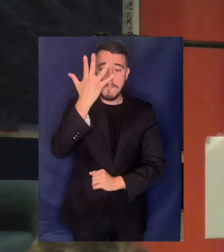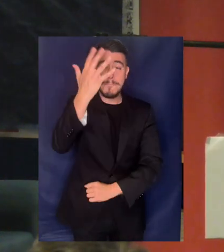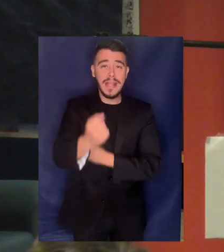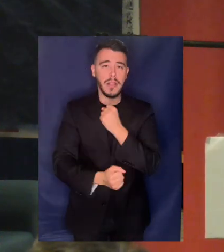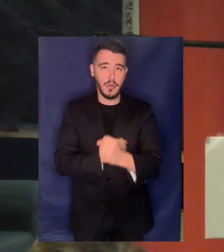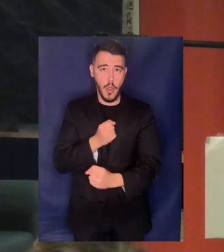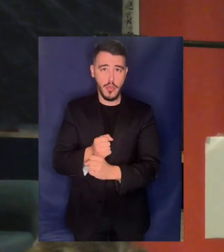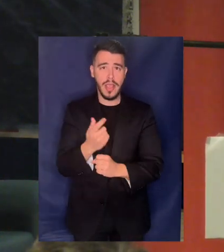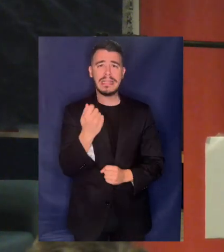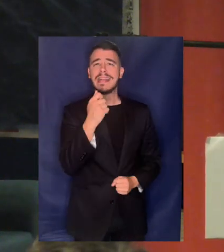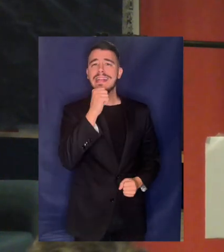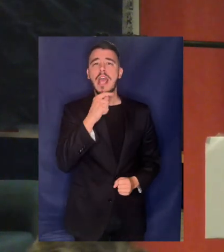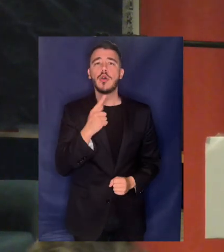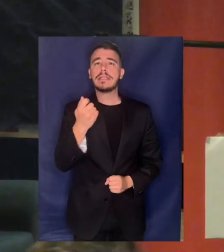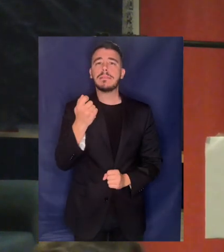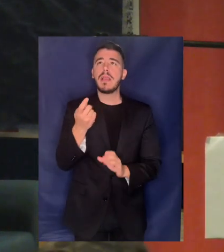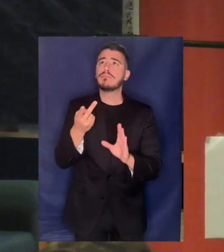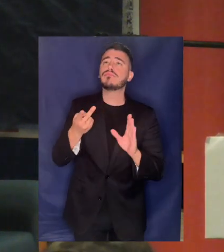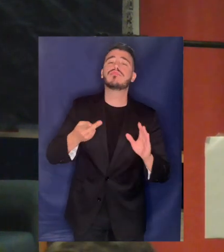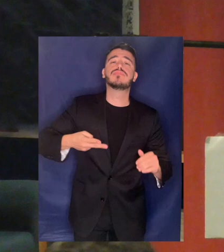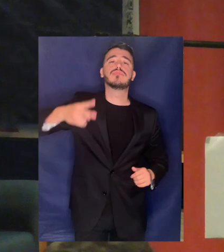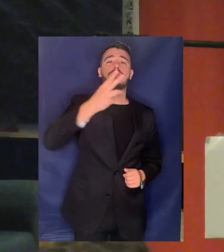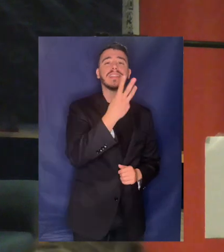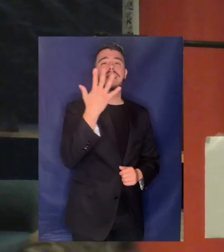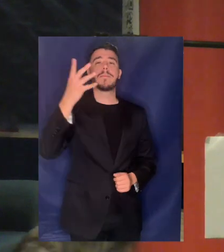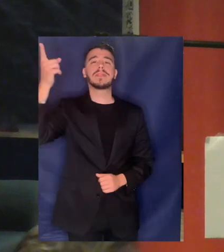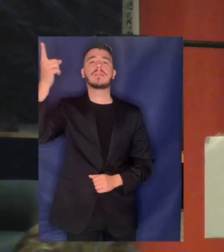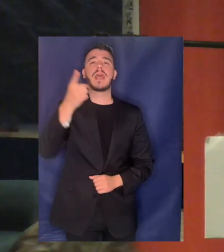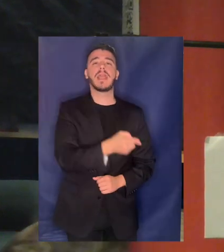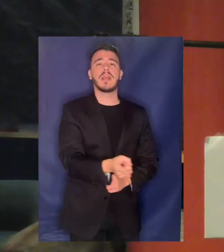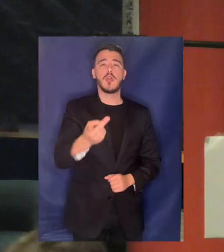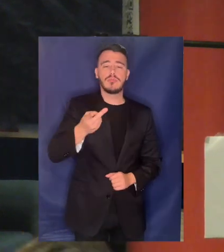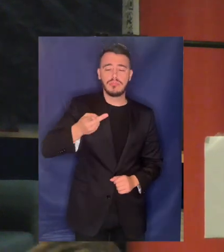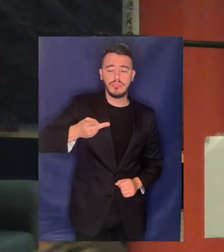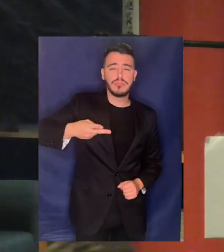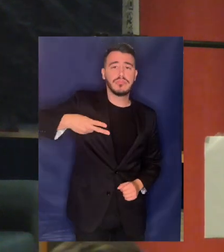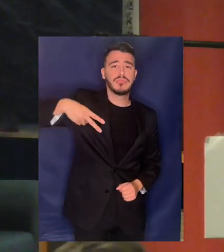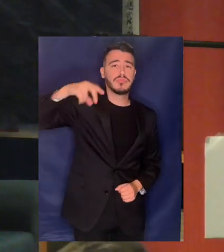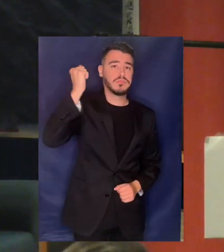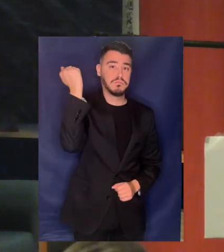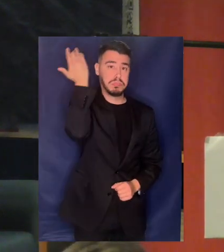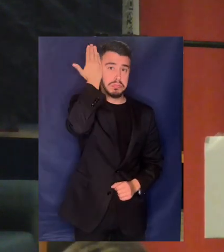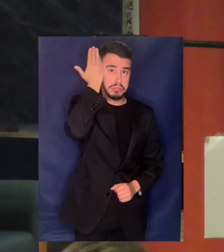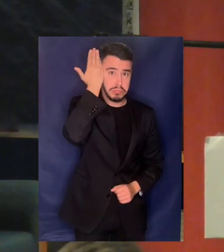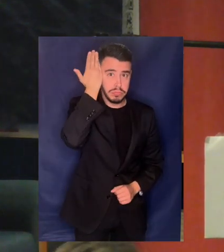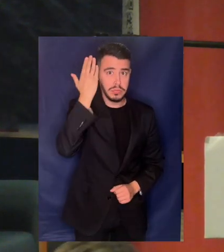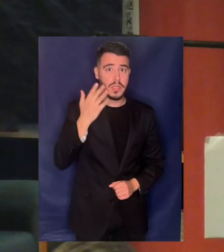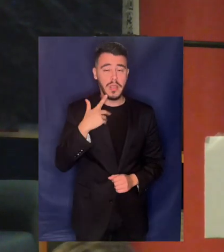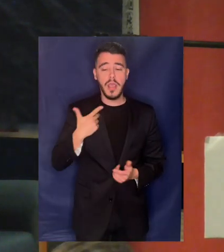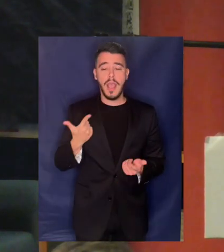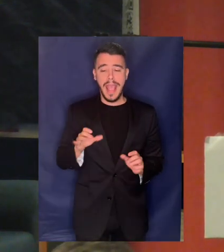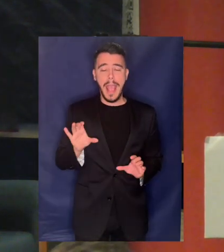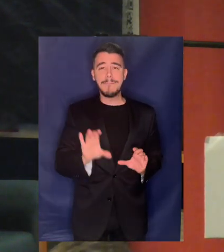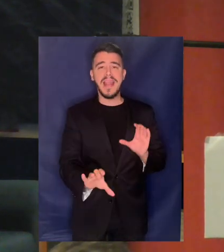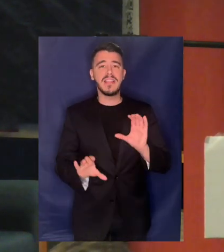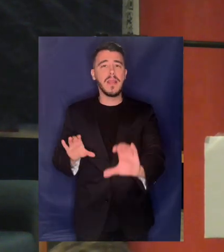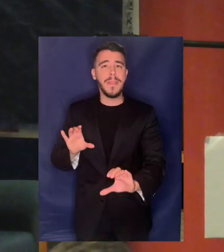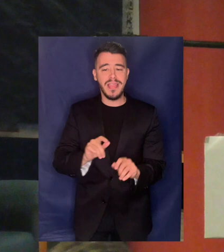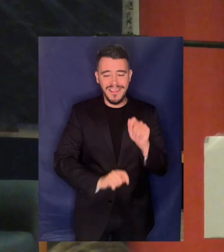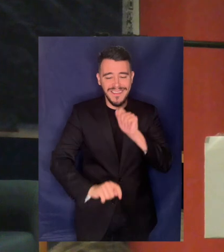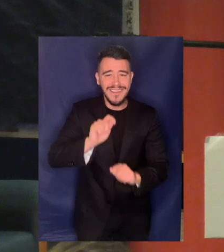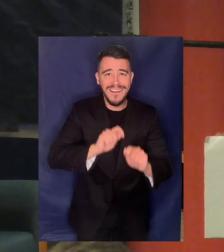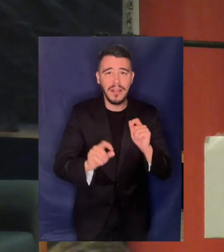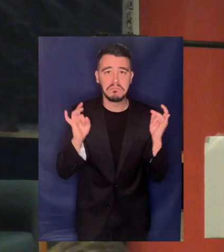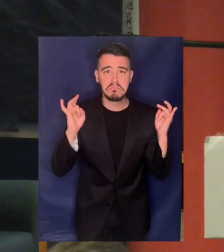όπου οι τιμές του νερού είχαν αυξηθεί κατά περίπου 35% οι επενδύσεις σε υποδομές μειώθηκαν και 2.000 από τα 7